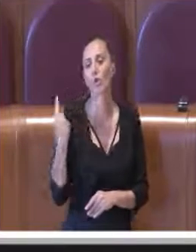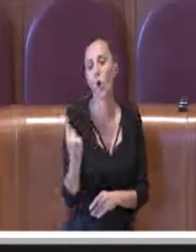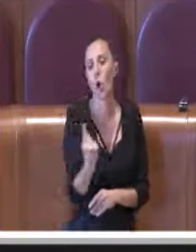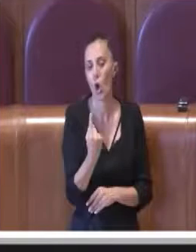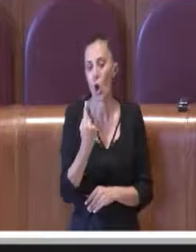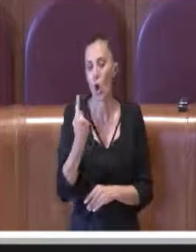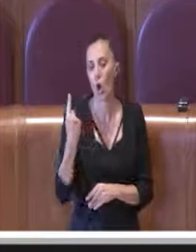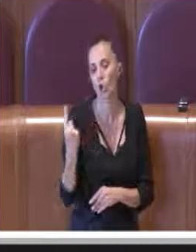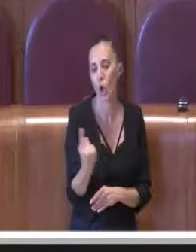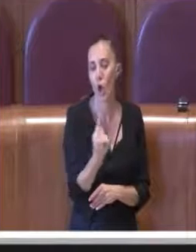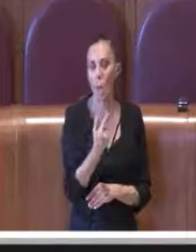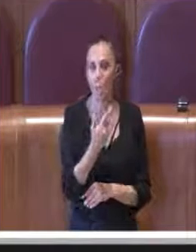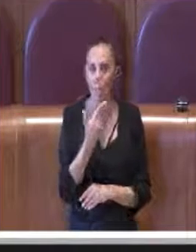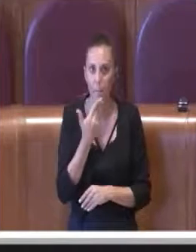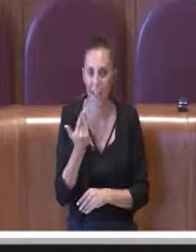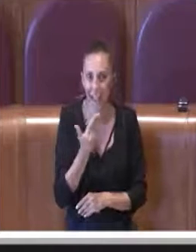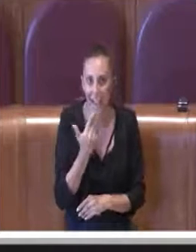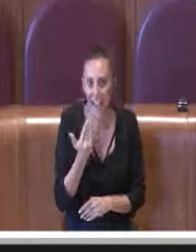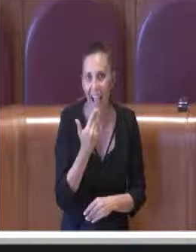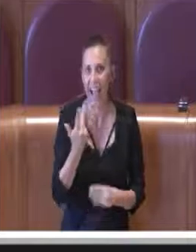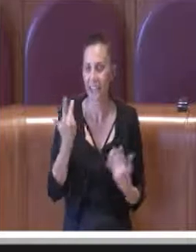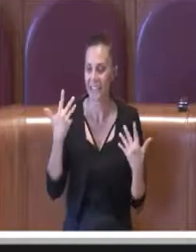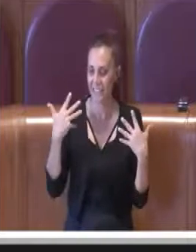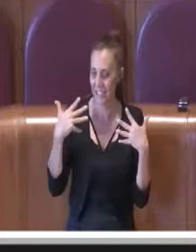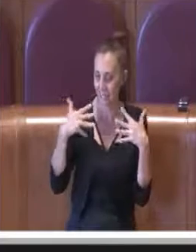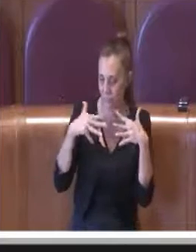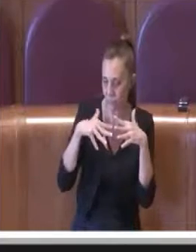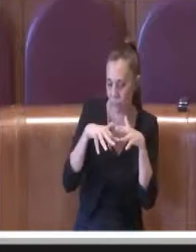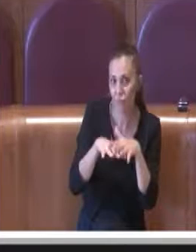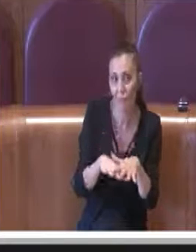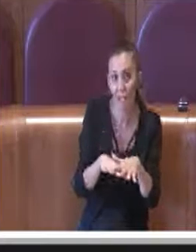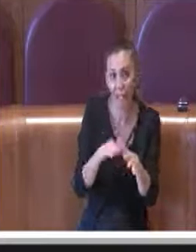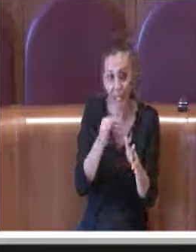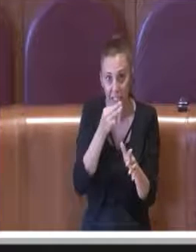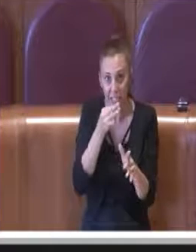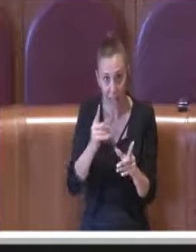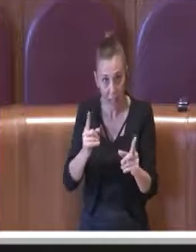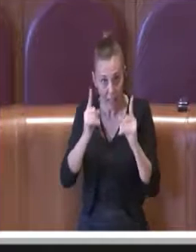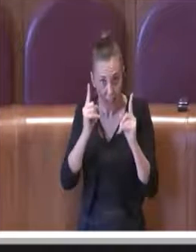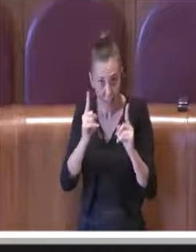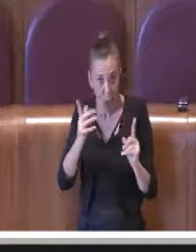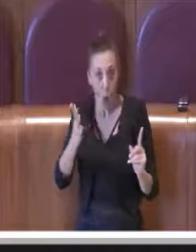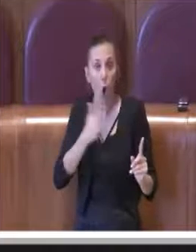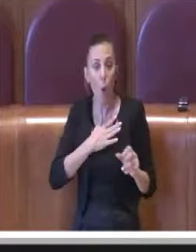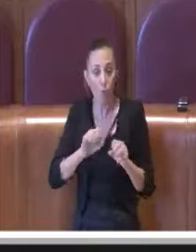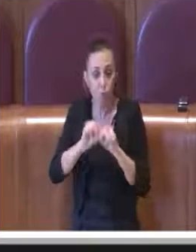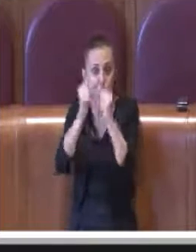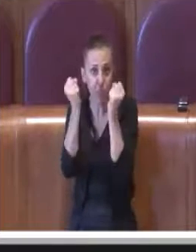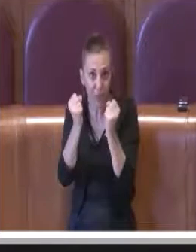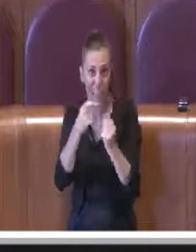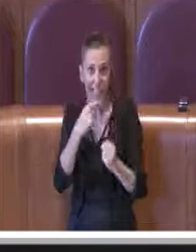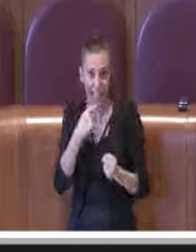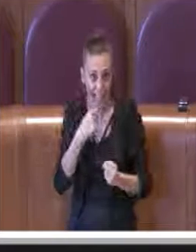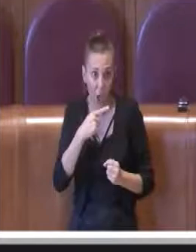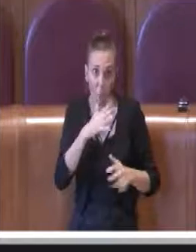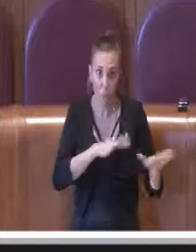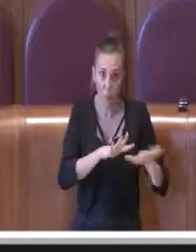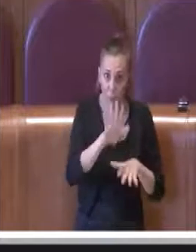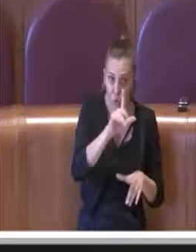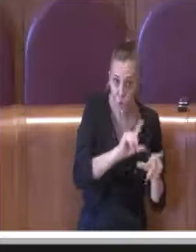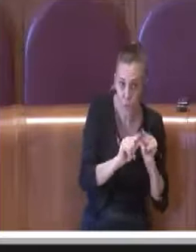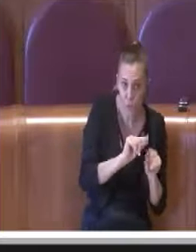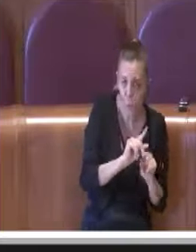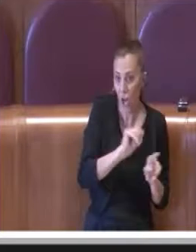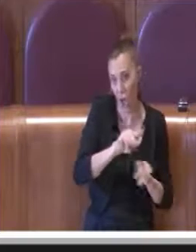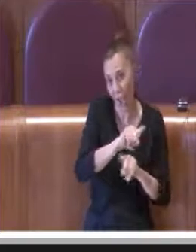e mancanza di aggregazione che non dipende certo dal Movimento 5 Stelle. Ricordiamoci che c'è stata